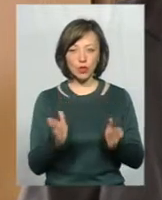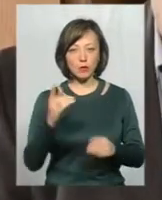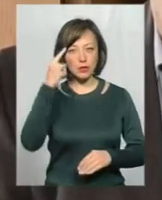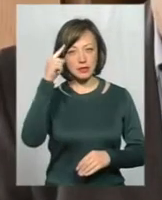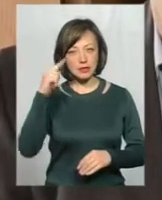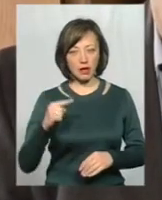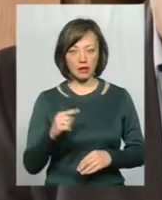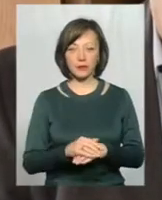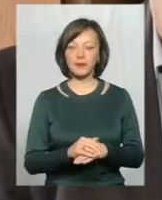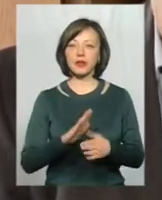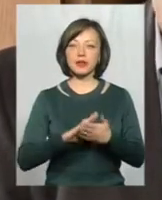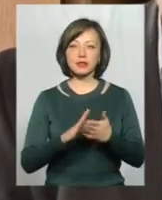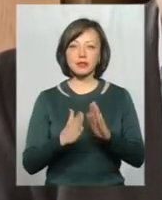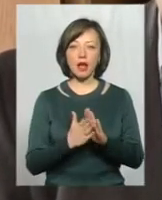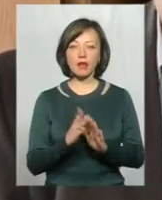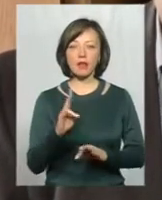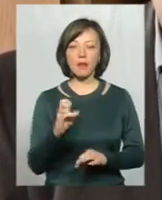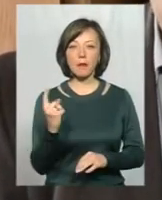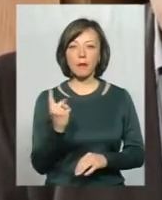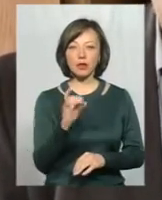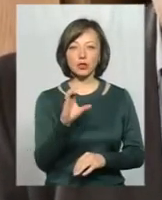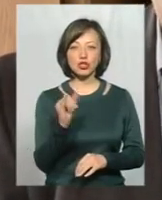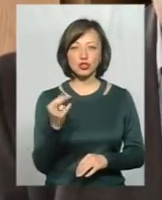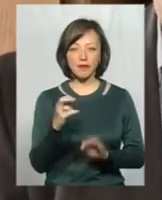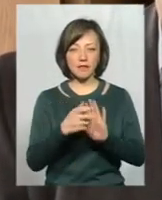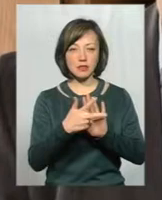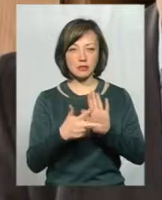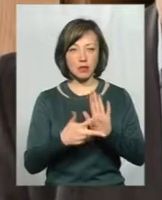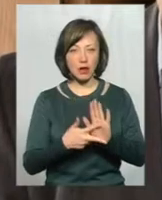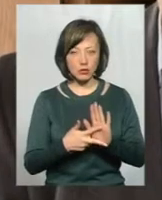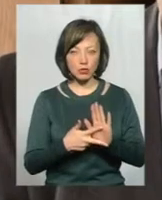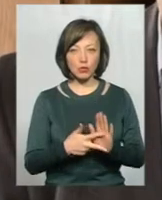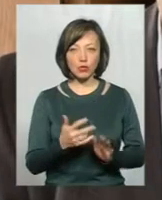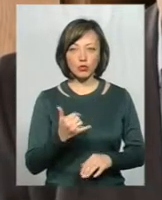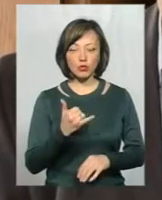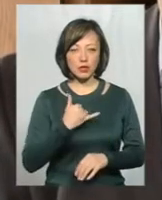знати. Станом на 1 січня 2018 року в